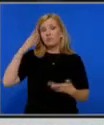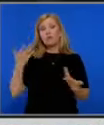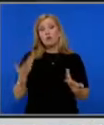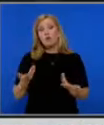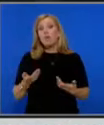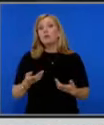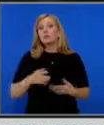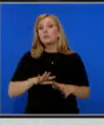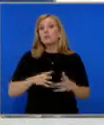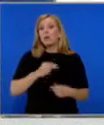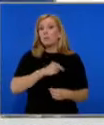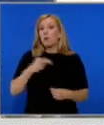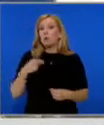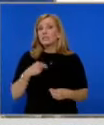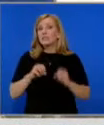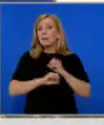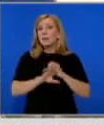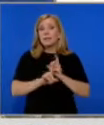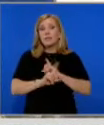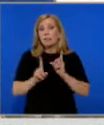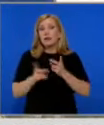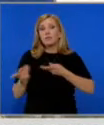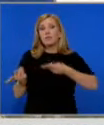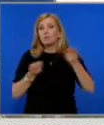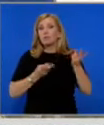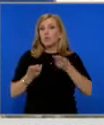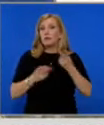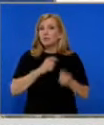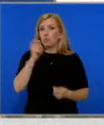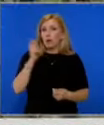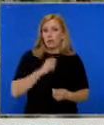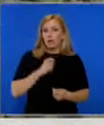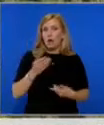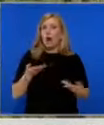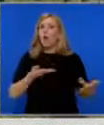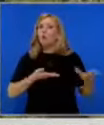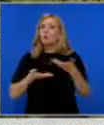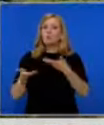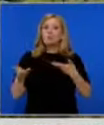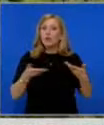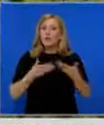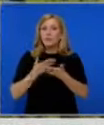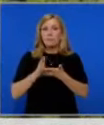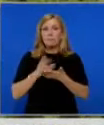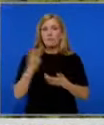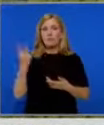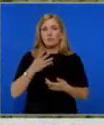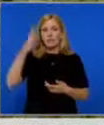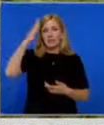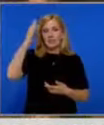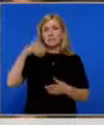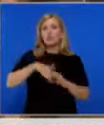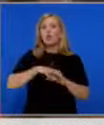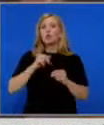какво да се доставя на Украина. Отношенията между Варшава и Киев се изостриха през последните дни заради отказа на Польша да внася